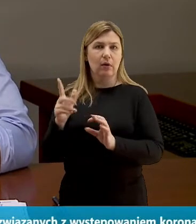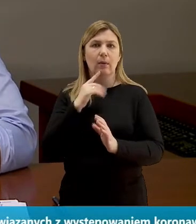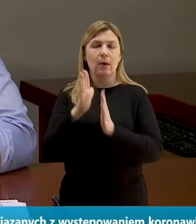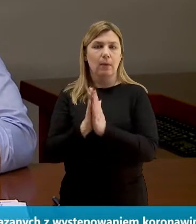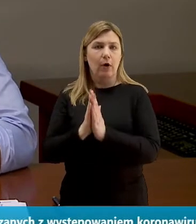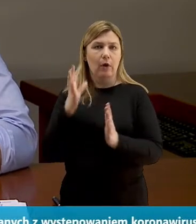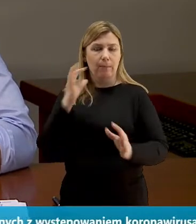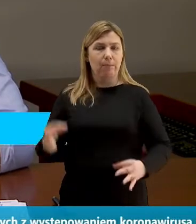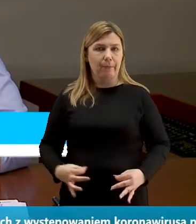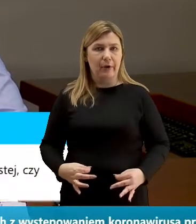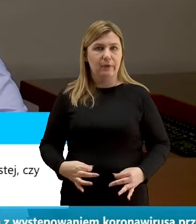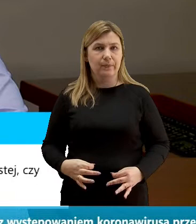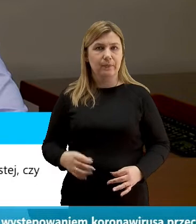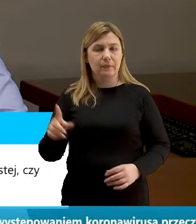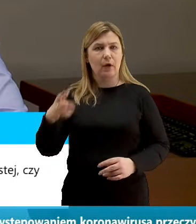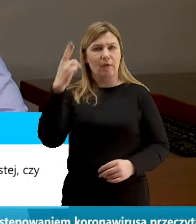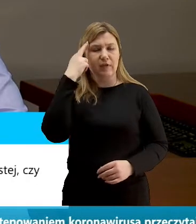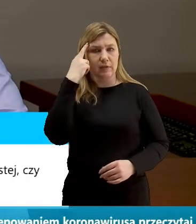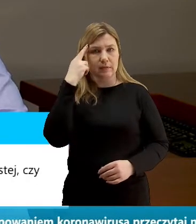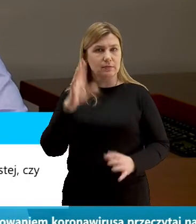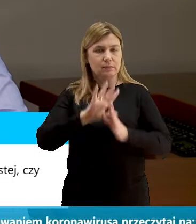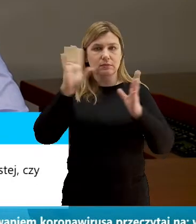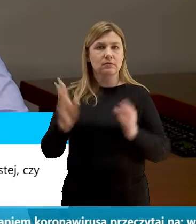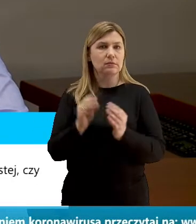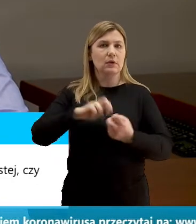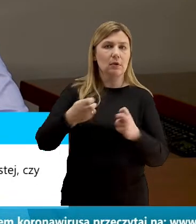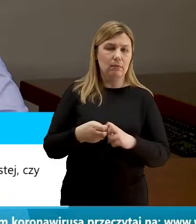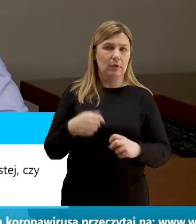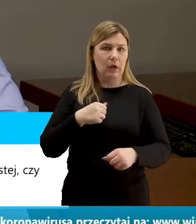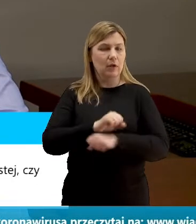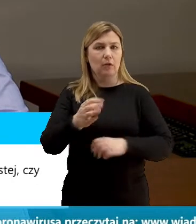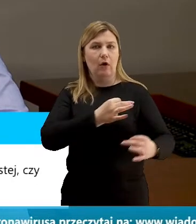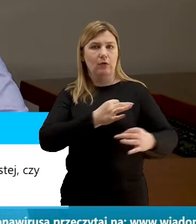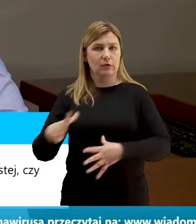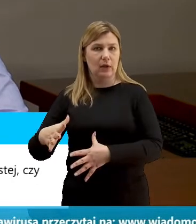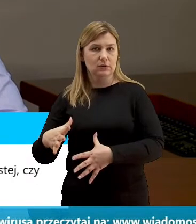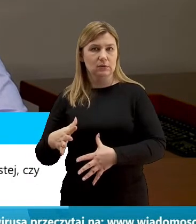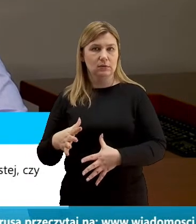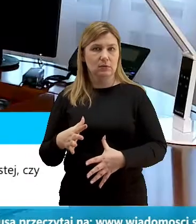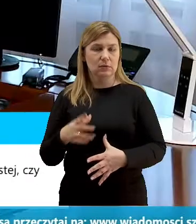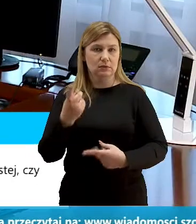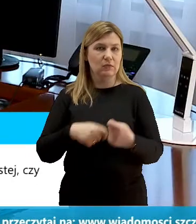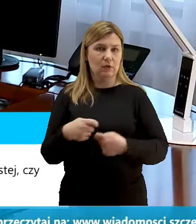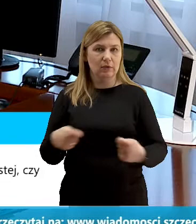o pewną wyrozumiałość, ponieważ nie wszystkie problemy jesteśmy w stanie od ręki rozwiązać.